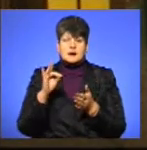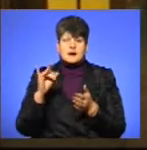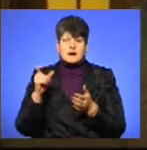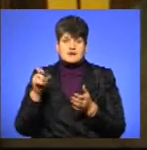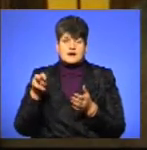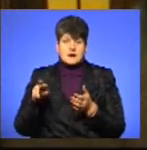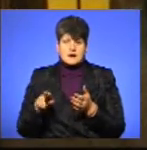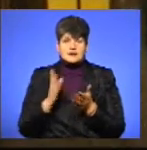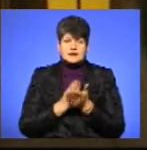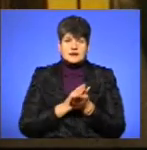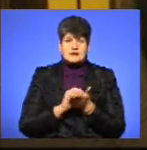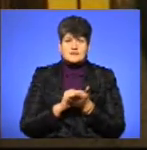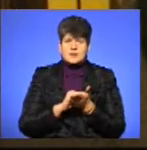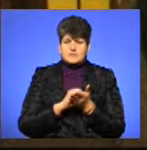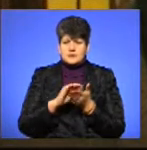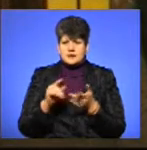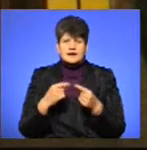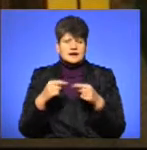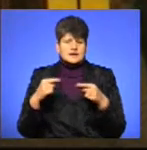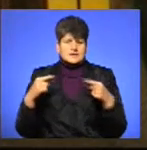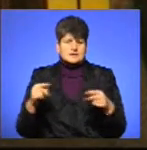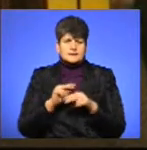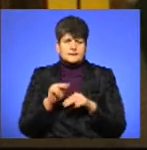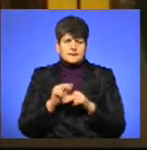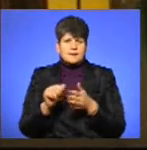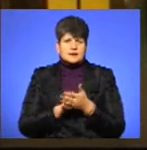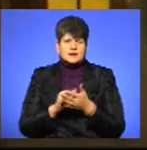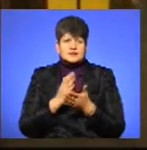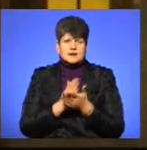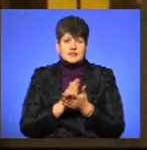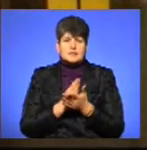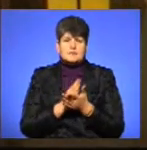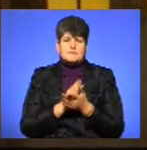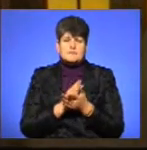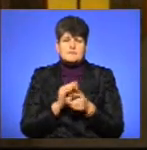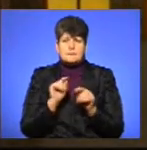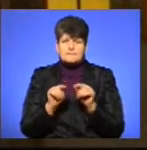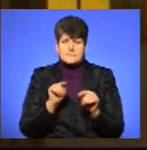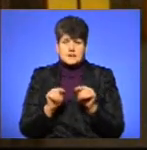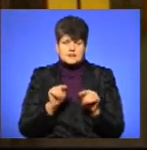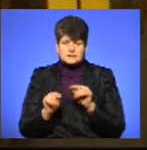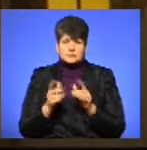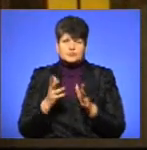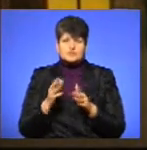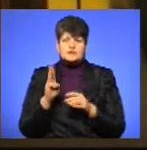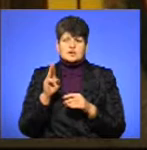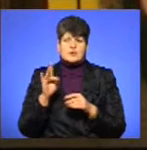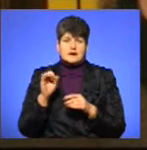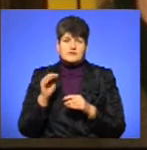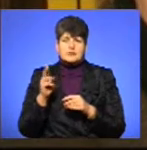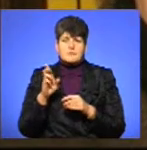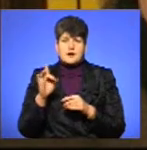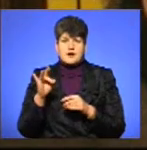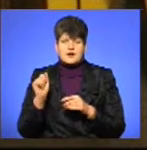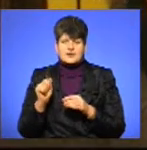папір, є різні дидактичні матеріали, є машинки для друку шрифту БРЛ, є озвучена програма на